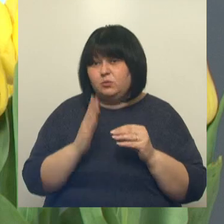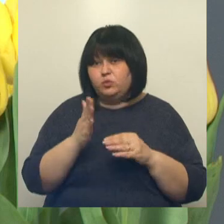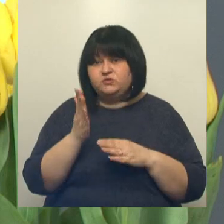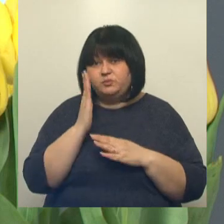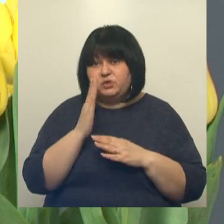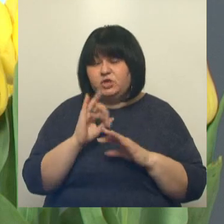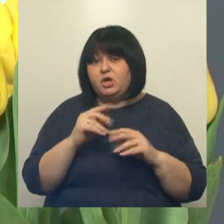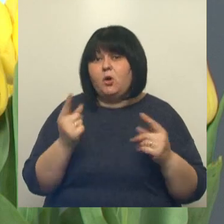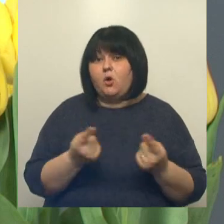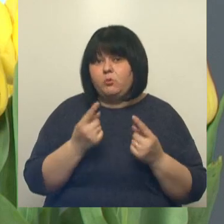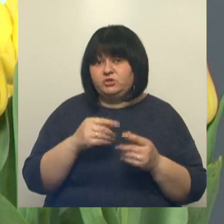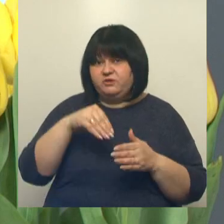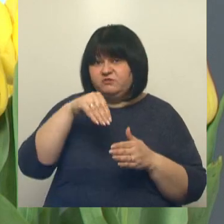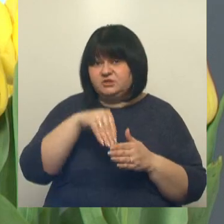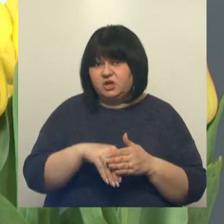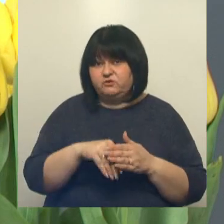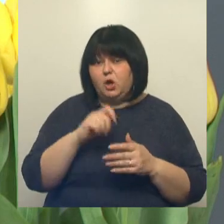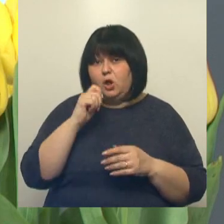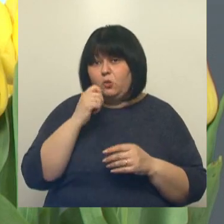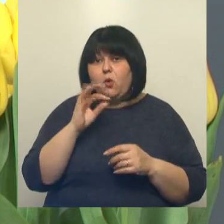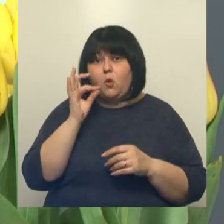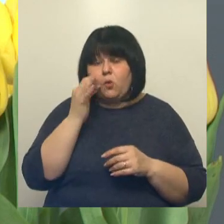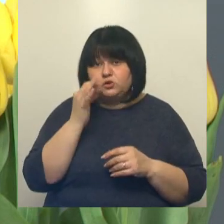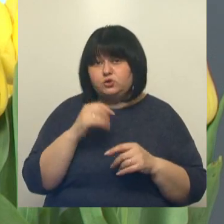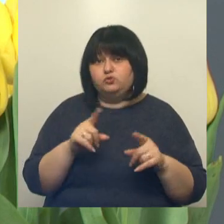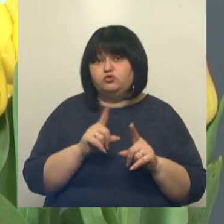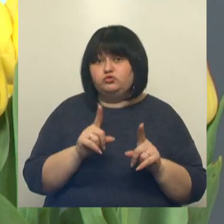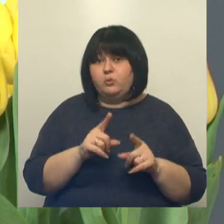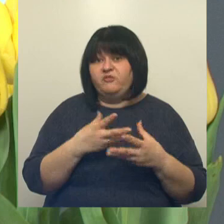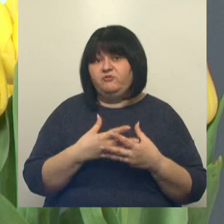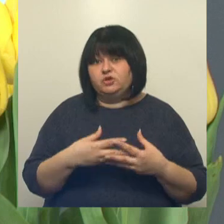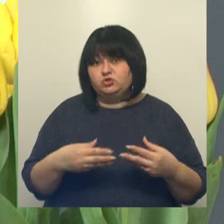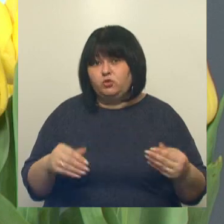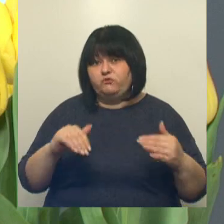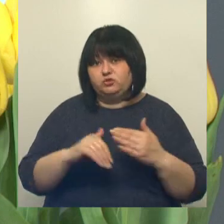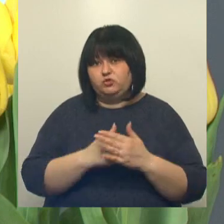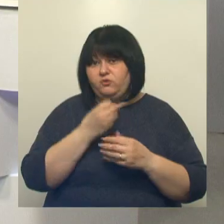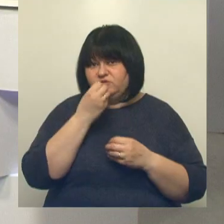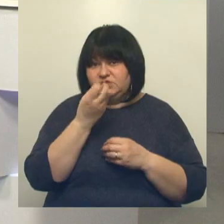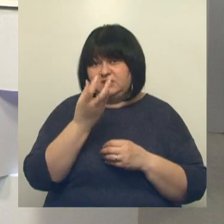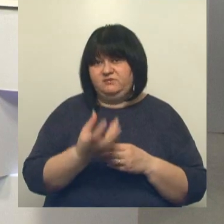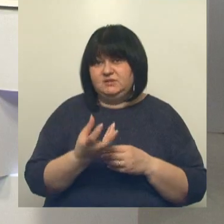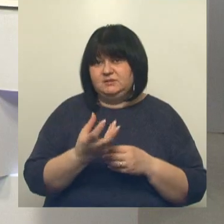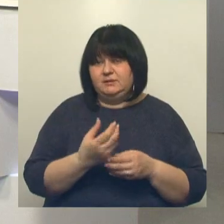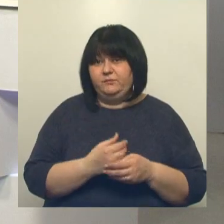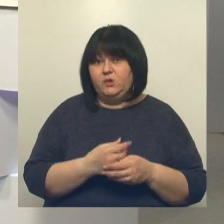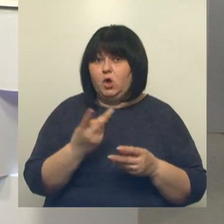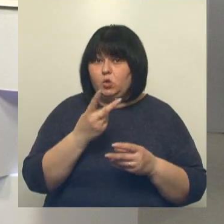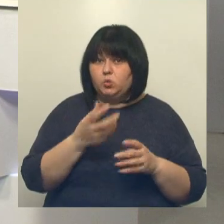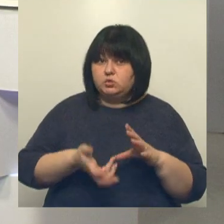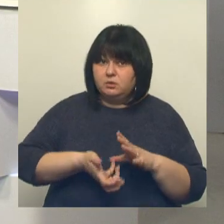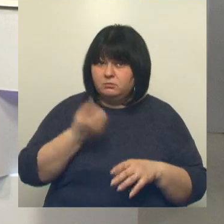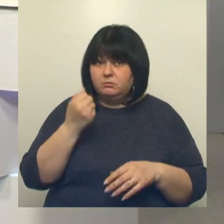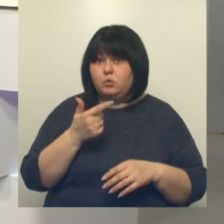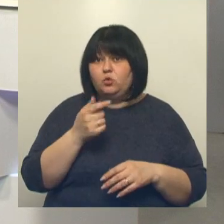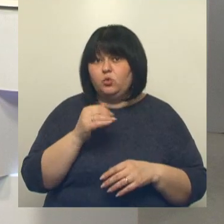И, как обычно, высаживается луковица осенью, для того, чтобы весной она вновь могла зацвести. Нужно вынуть из грунта или в